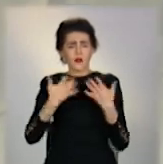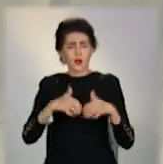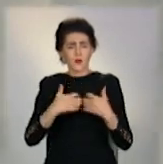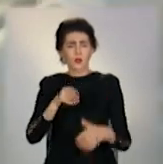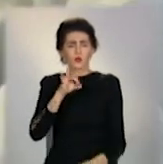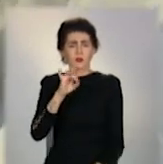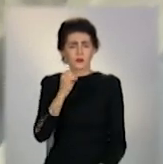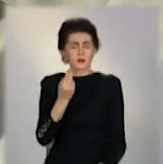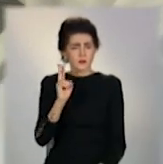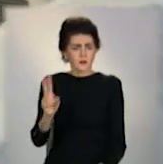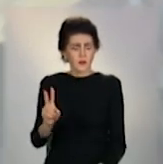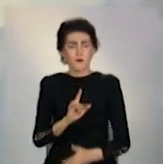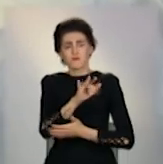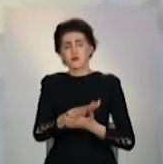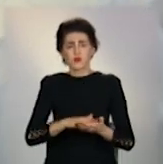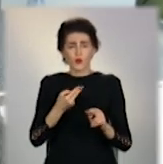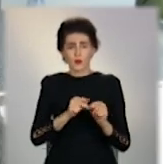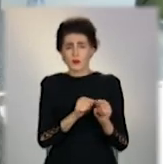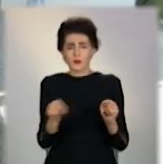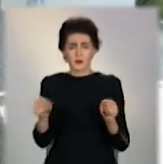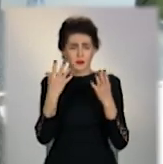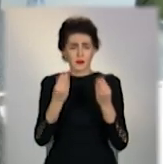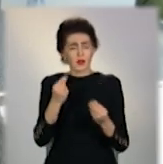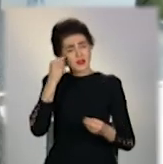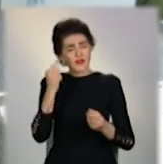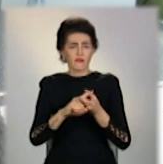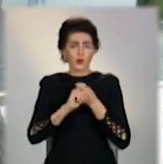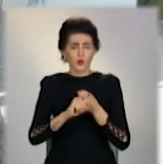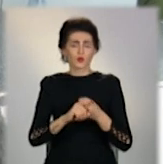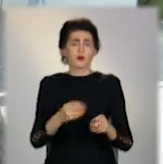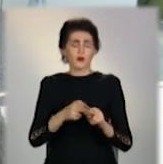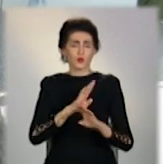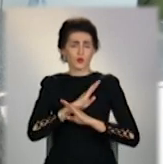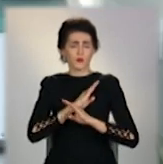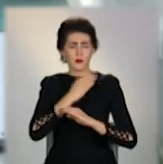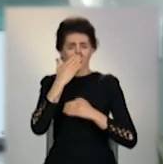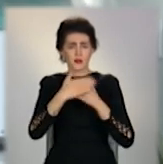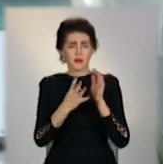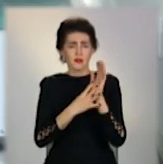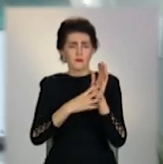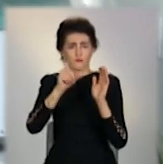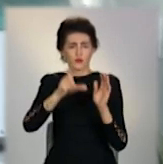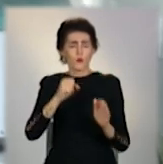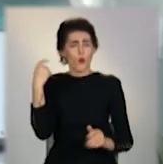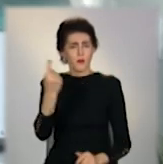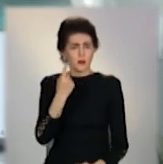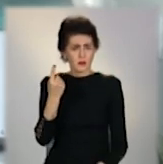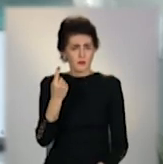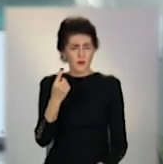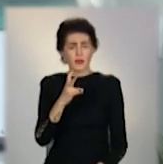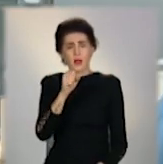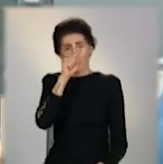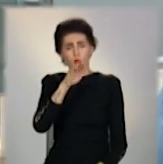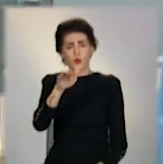Турецьку. Впродовж останніх кількох днів коронавірус забрав життя дев'ятьох жителів області. На